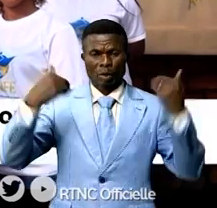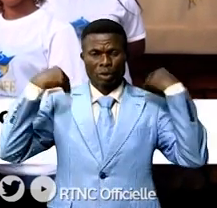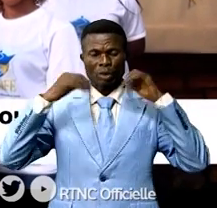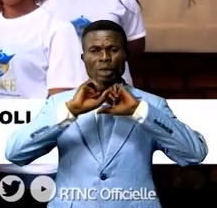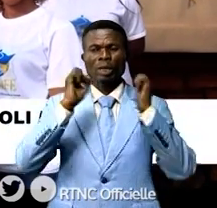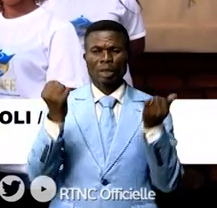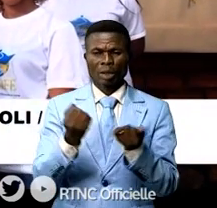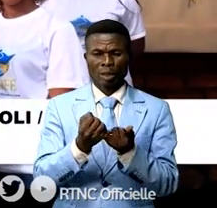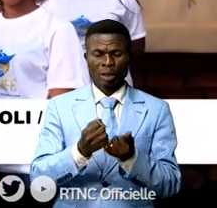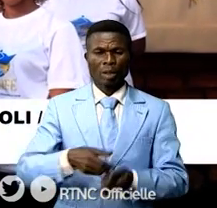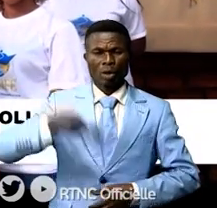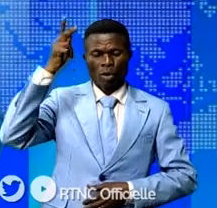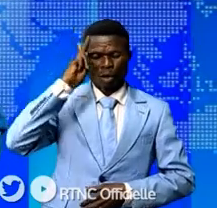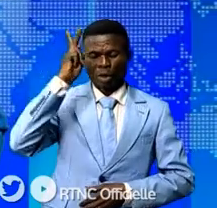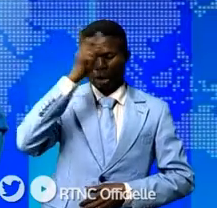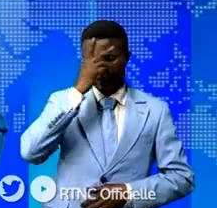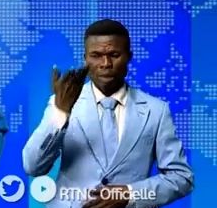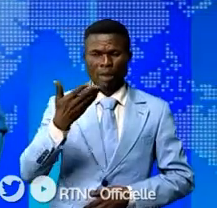'entreprise du Okatanga.